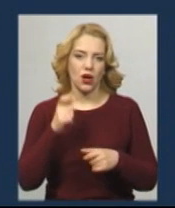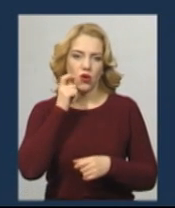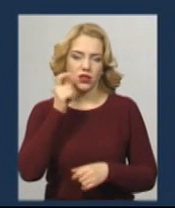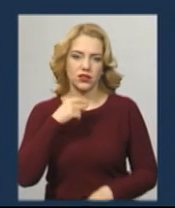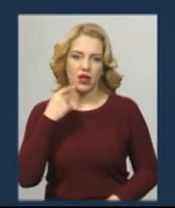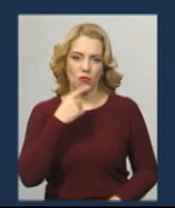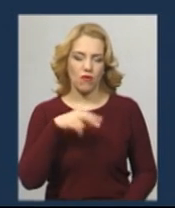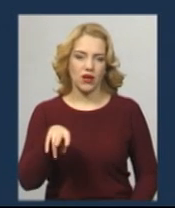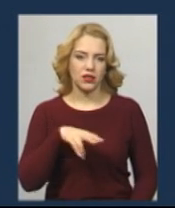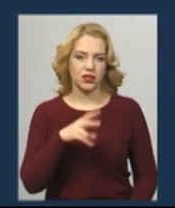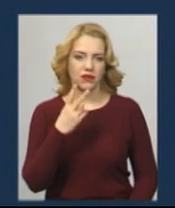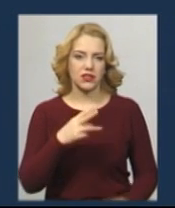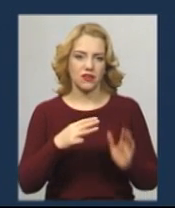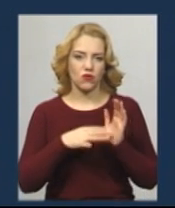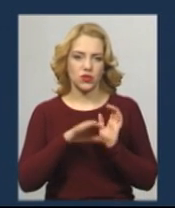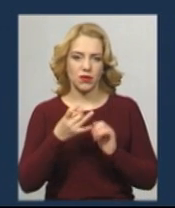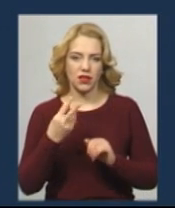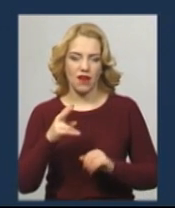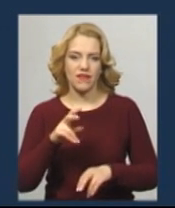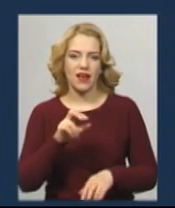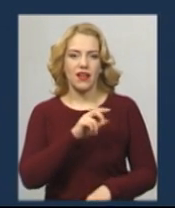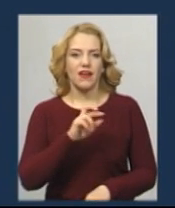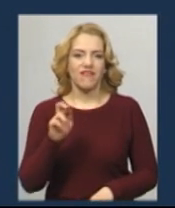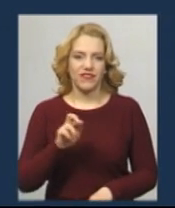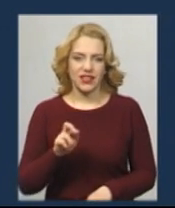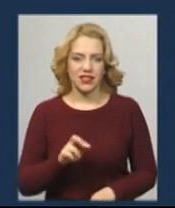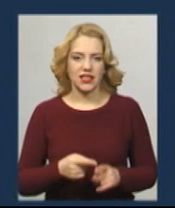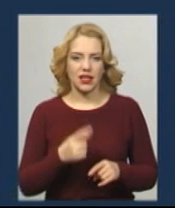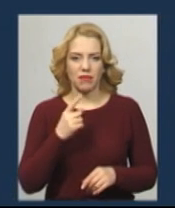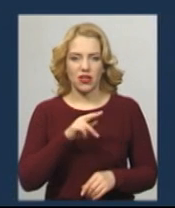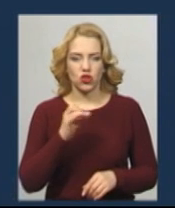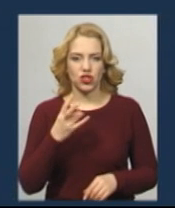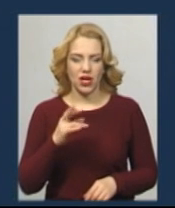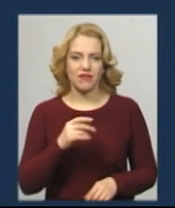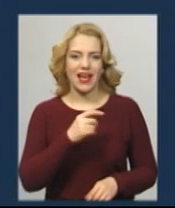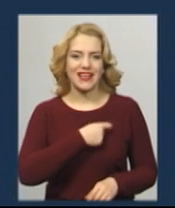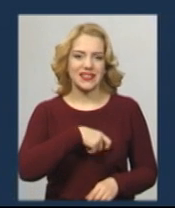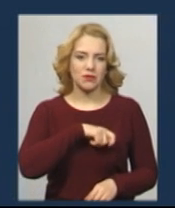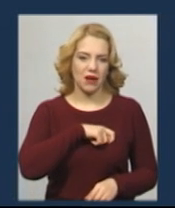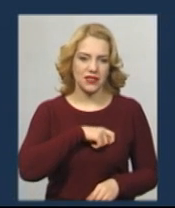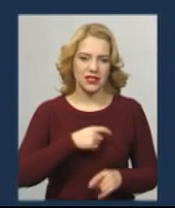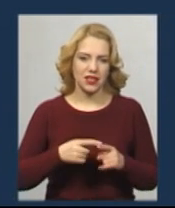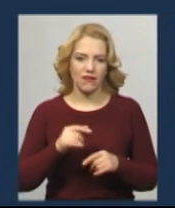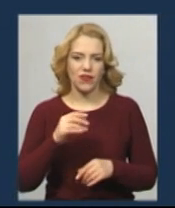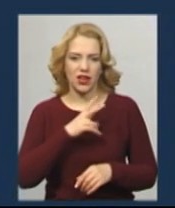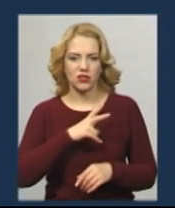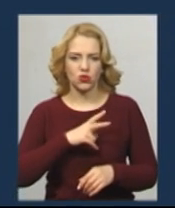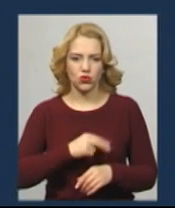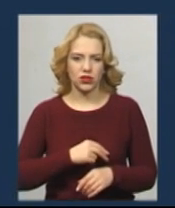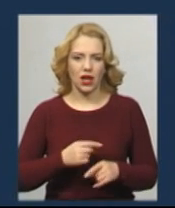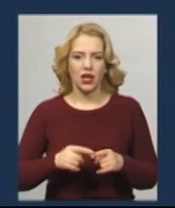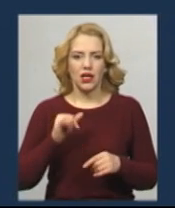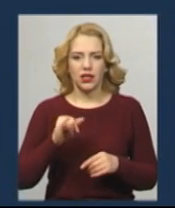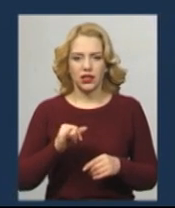і літератури. 28 травня з фізики. 1 червня з іспанською, німецькою, французькою. 2 червня з англійською. 4 червня з історії України.